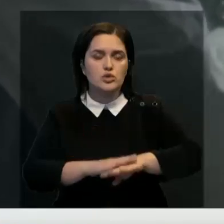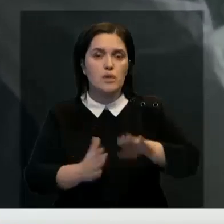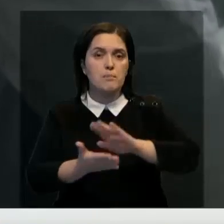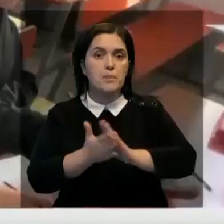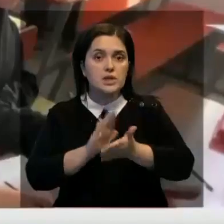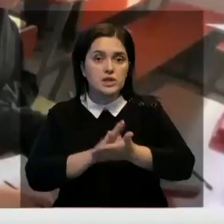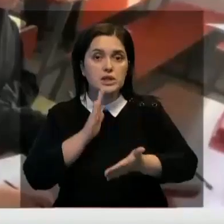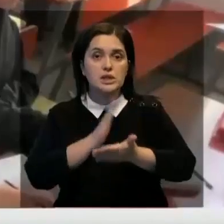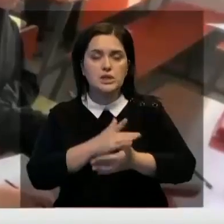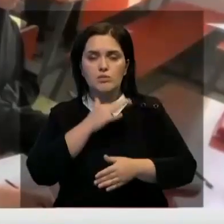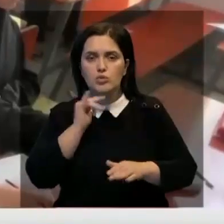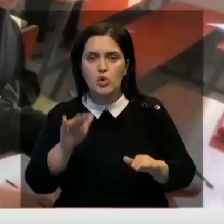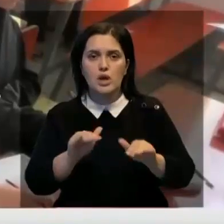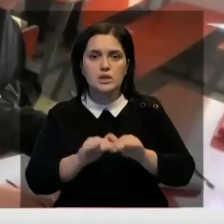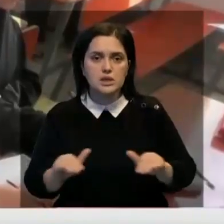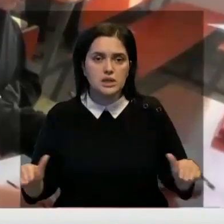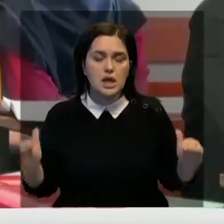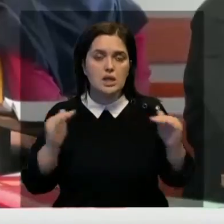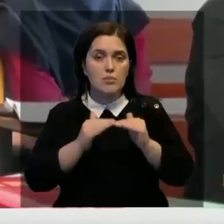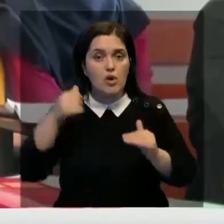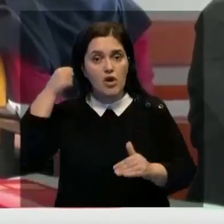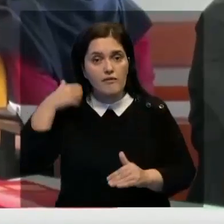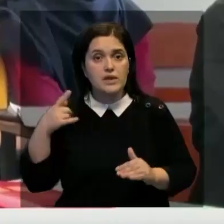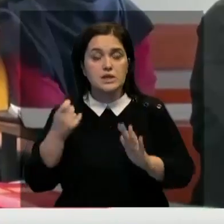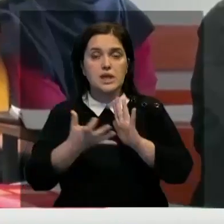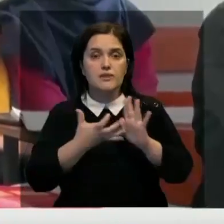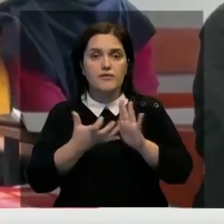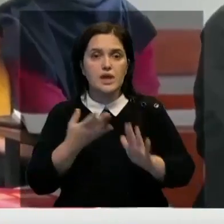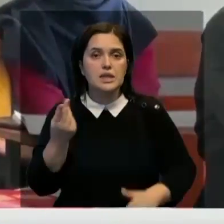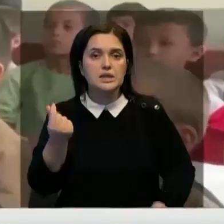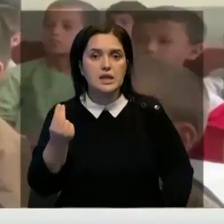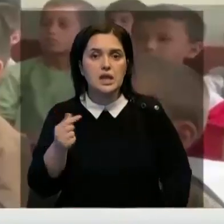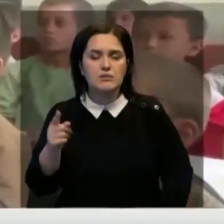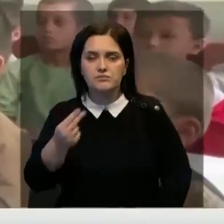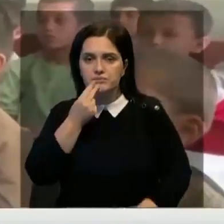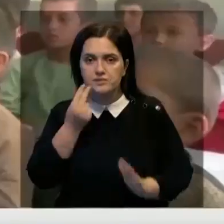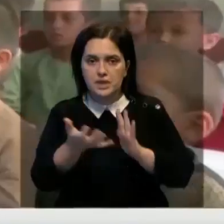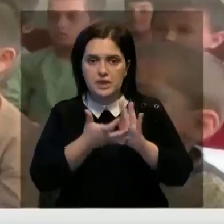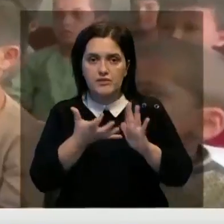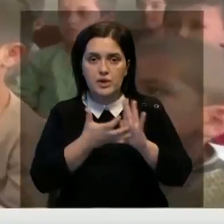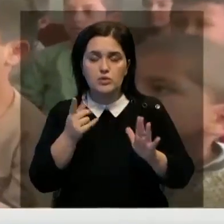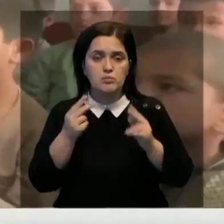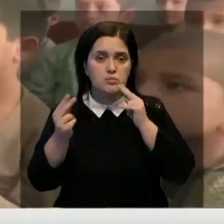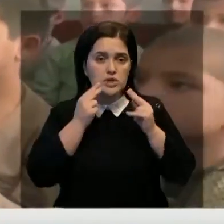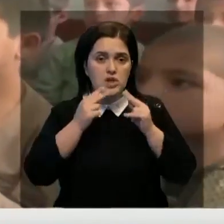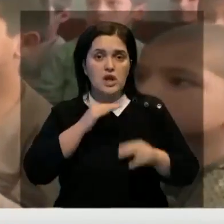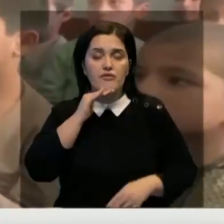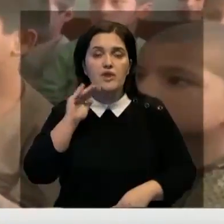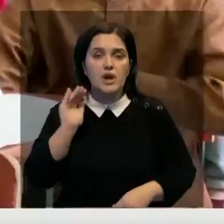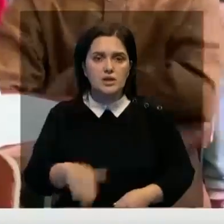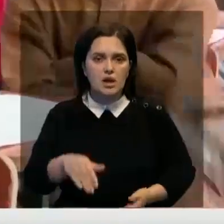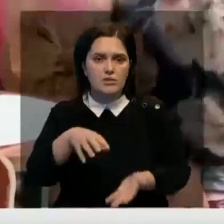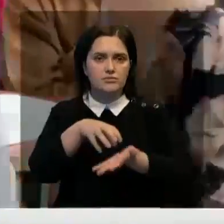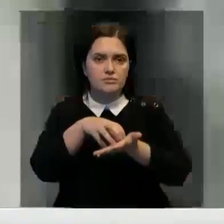находятся сотни детских домов Афганистана. Из-за нехватки денег их воспитанники недоедают. Чтобы пищи хватало на всех, порции